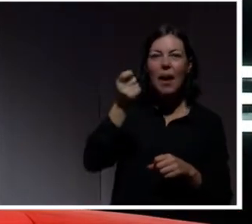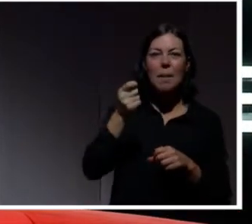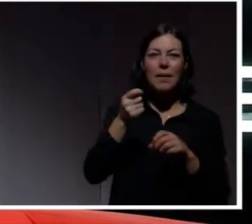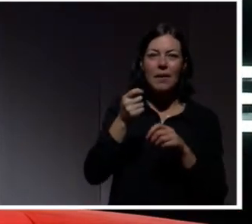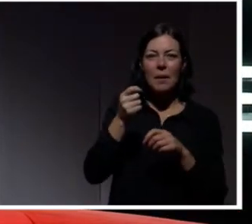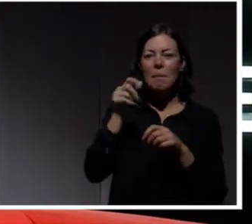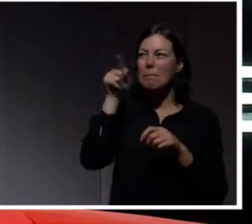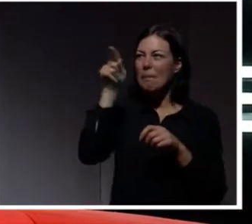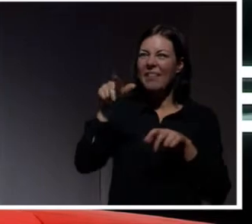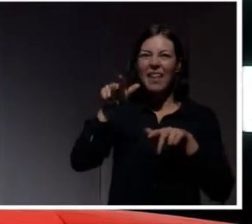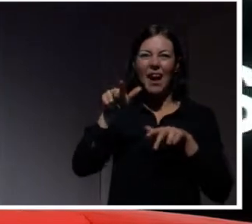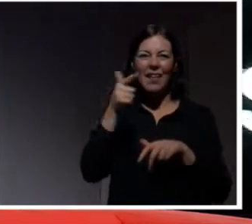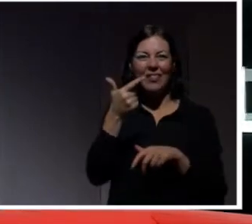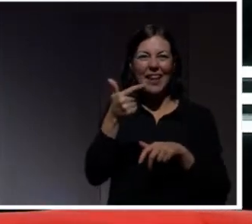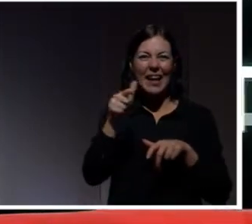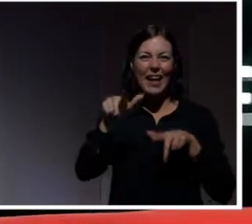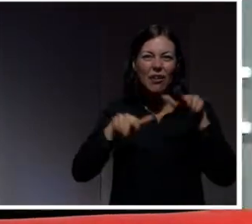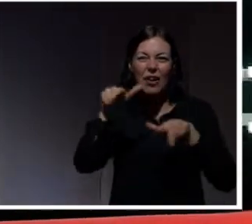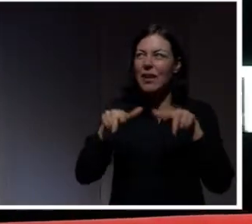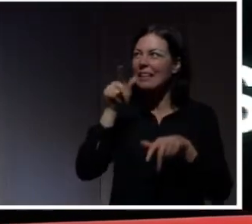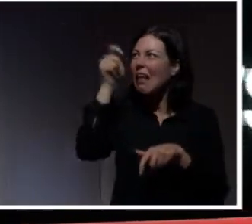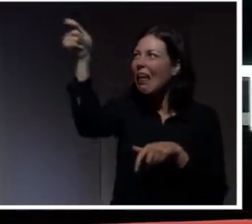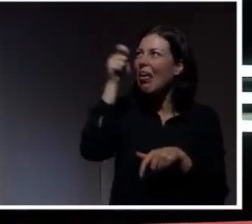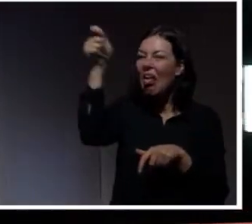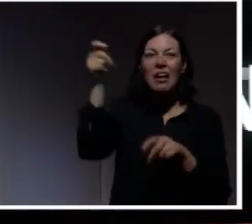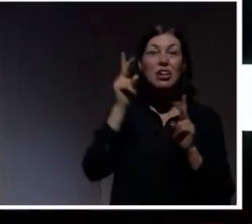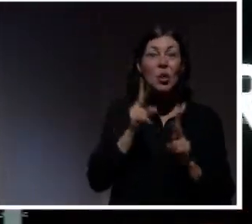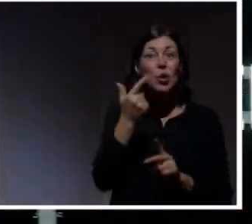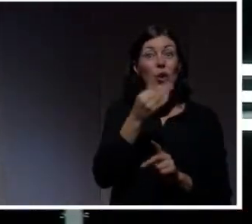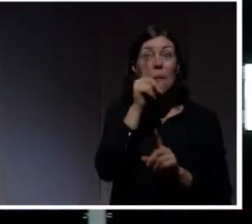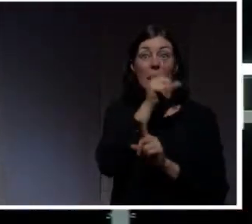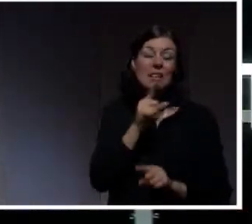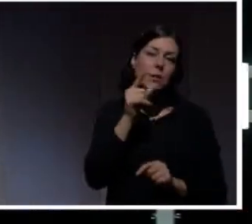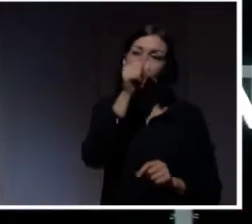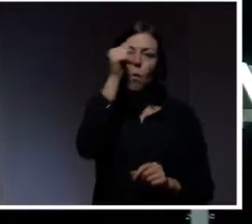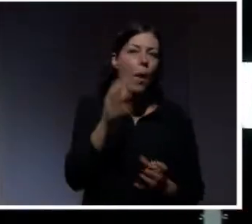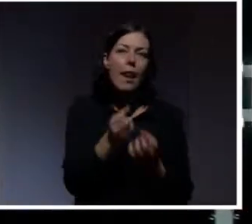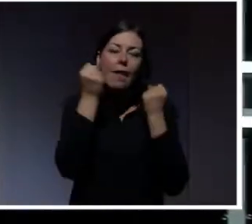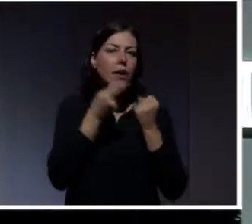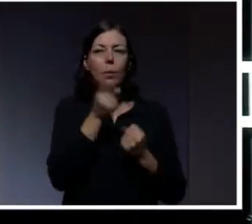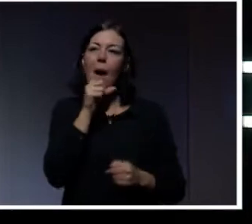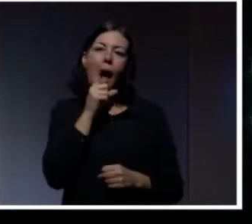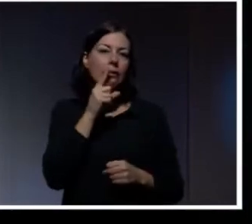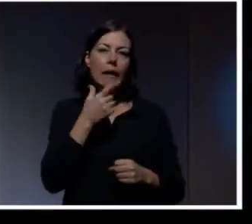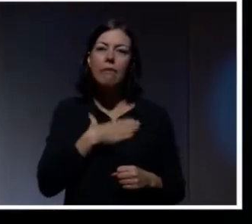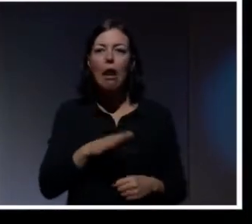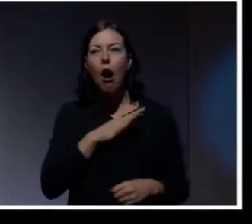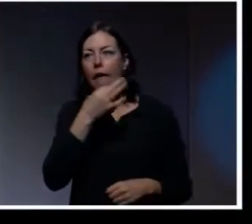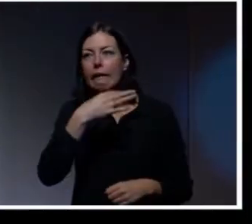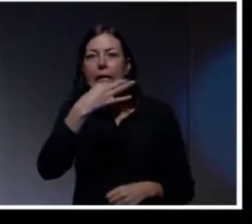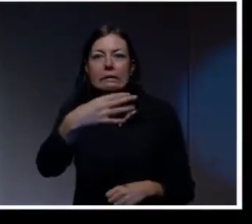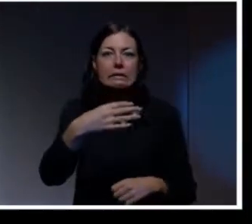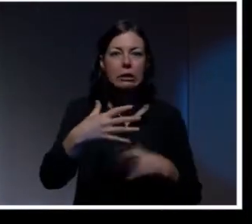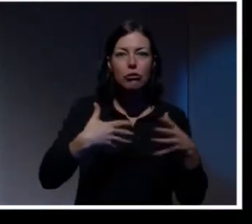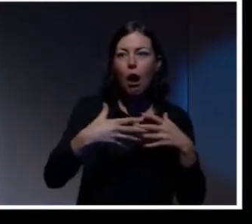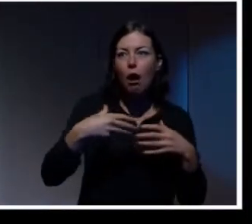vad som hände. De människorna är ju väldigt svåra att rädda. De kommer att ta risker och de kommer att göra saker, vare sig de vill eller